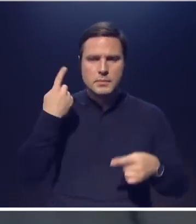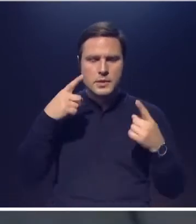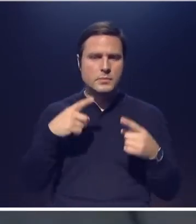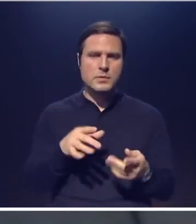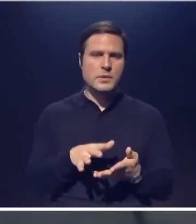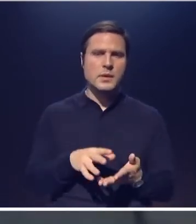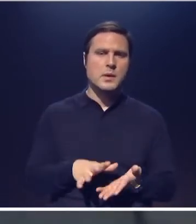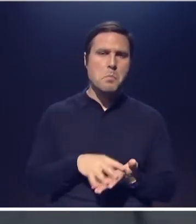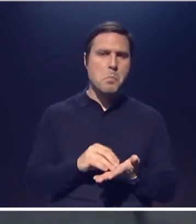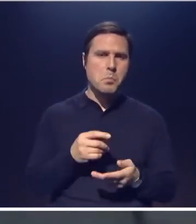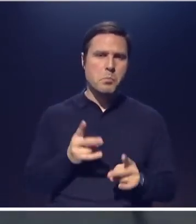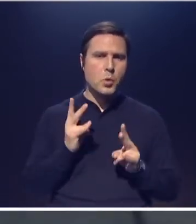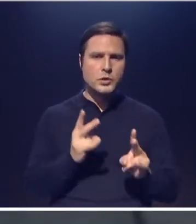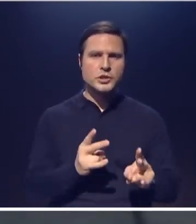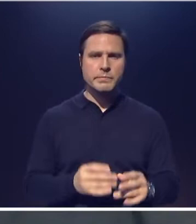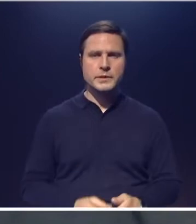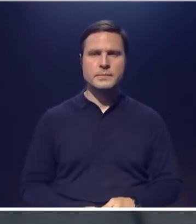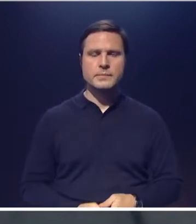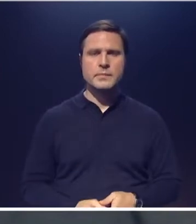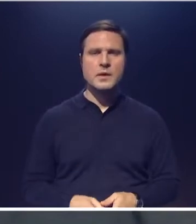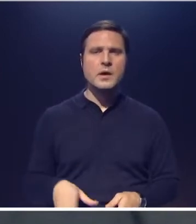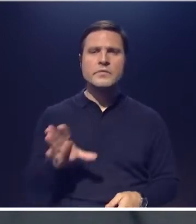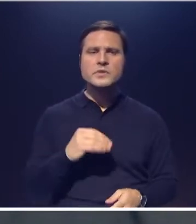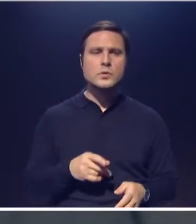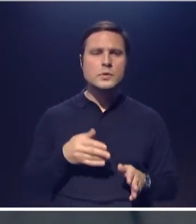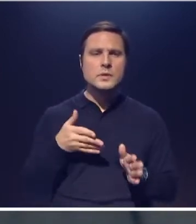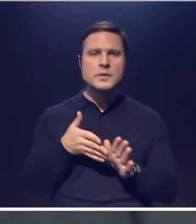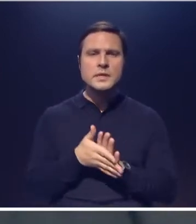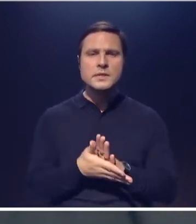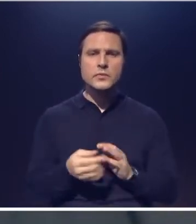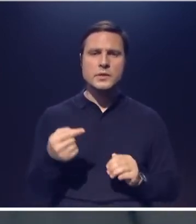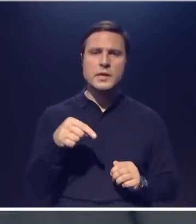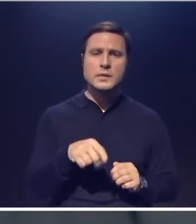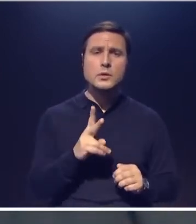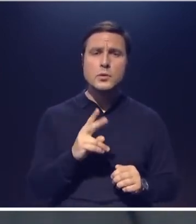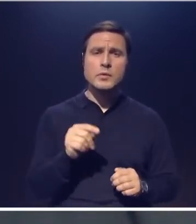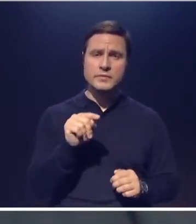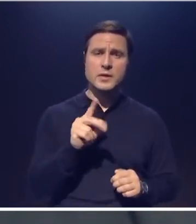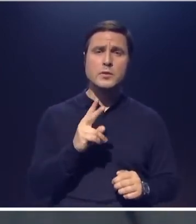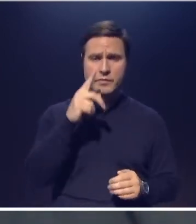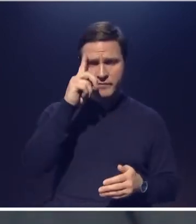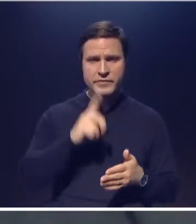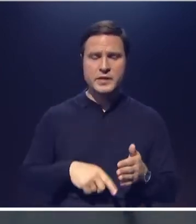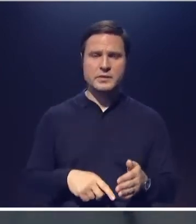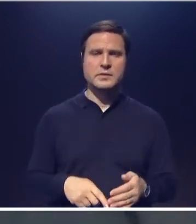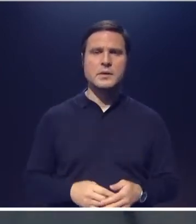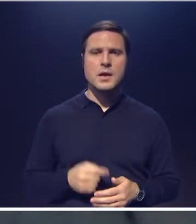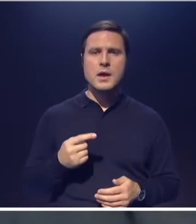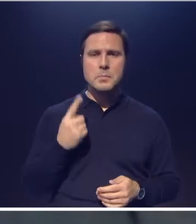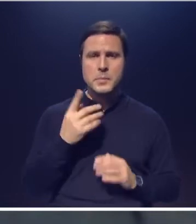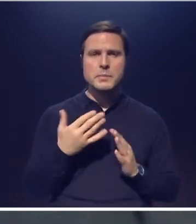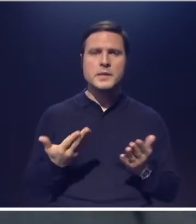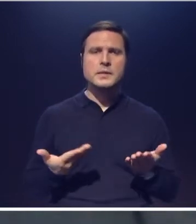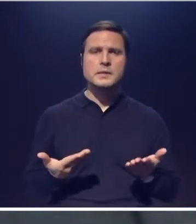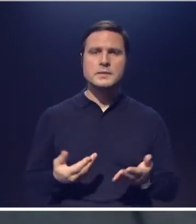порчами. Но, понимаете ли, это ведь все действует только на тех, кто в это верит. Вот в чем все дело, понимаете. Это